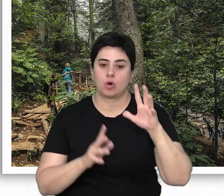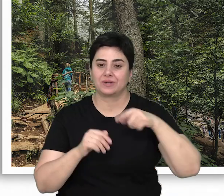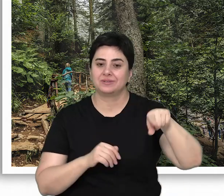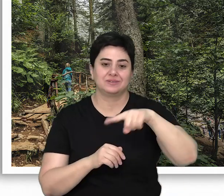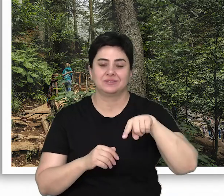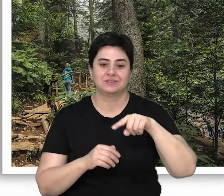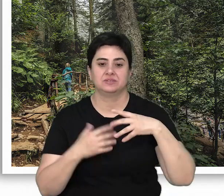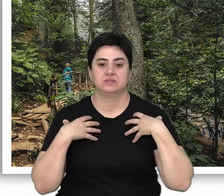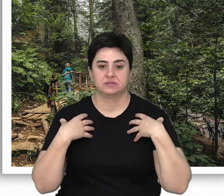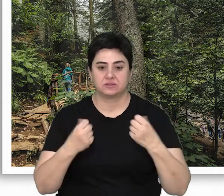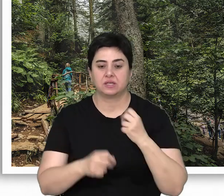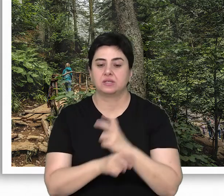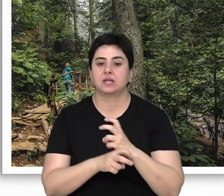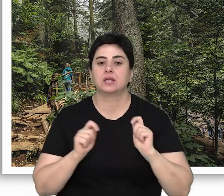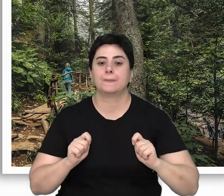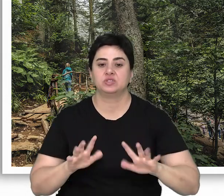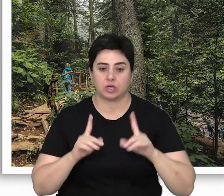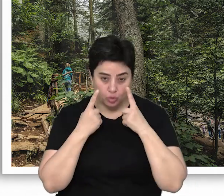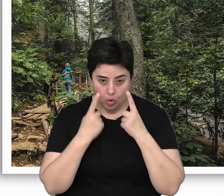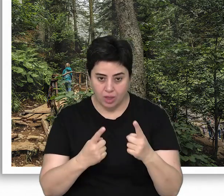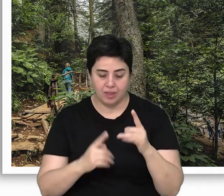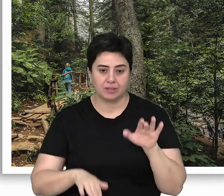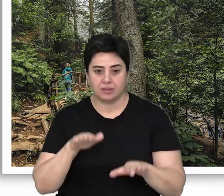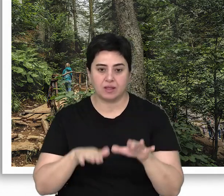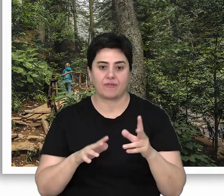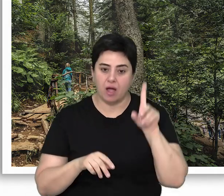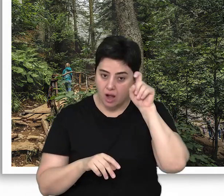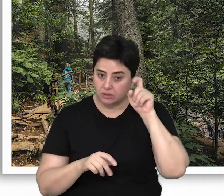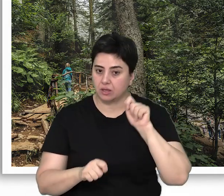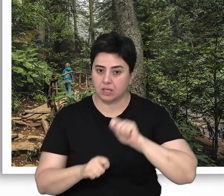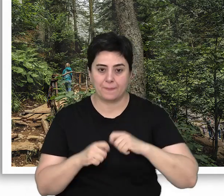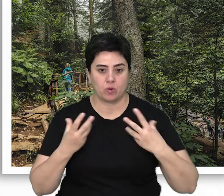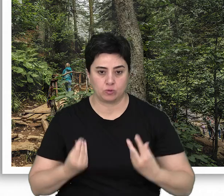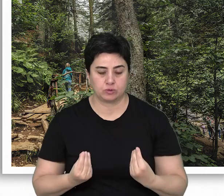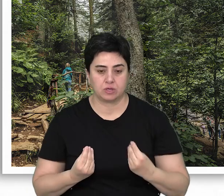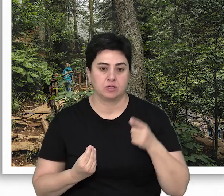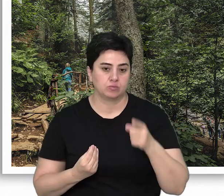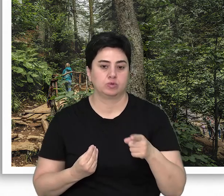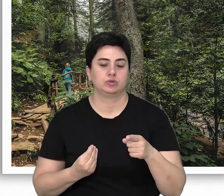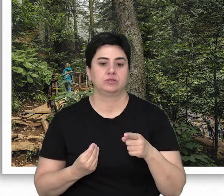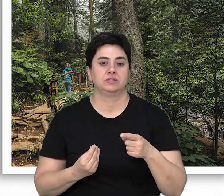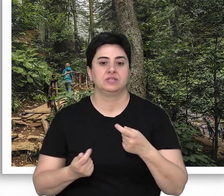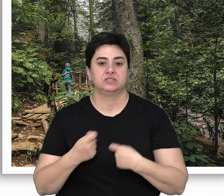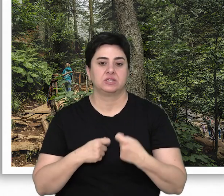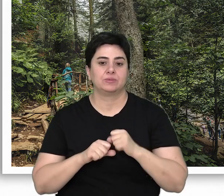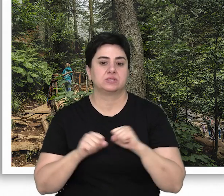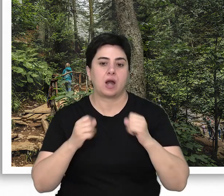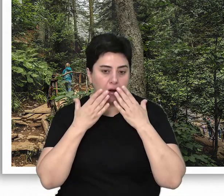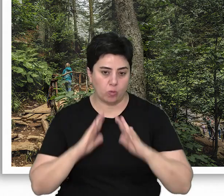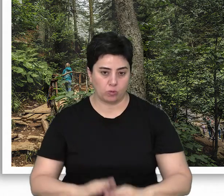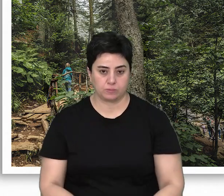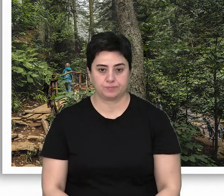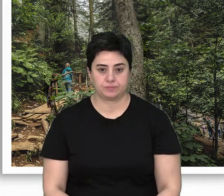ormandaki diğer ağaçların sağlığını tehdit etmeyecek şekilde dengeli ve akıllıca yapılırsa, bunun işletmeye ciddi bir